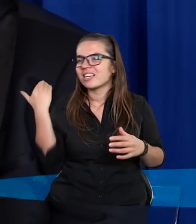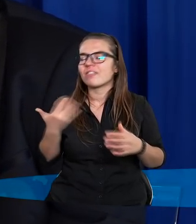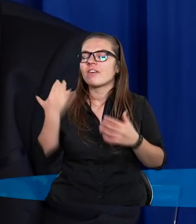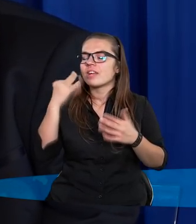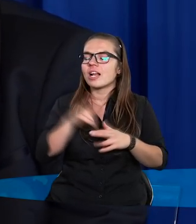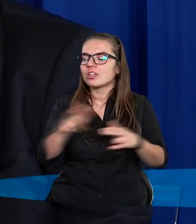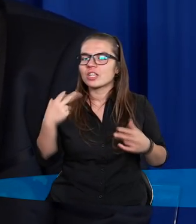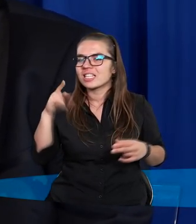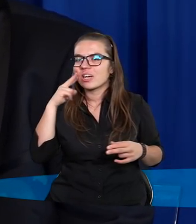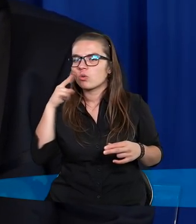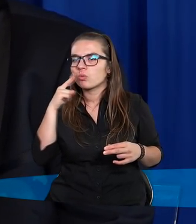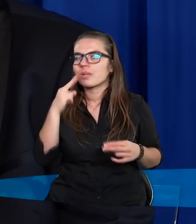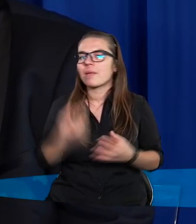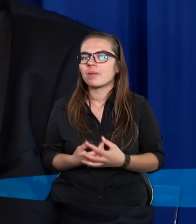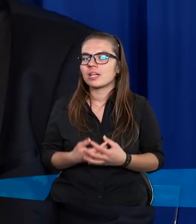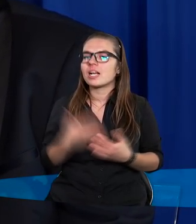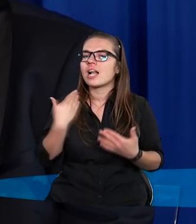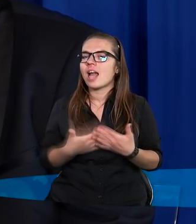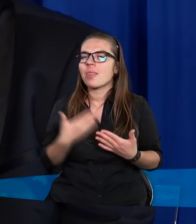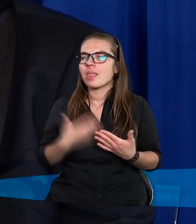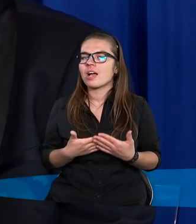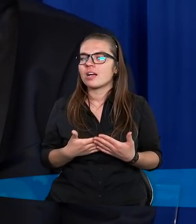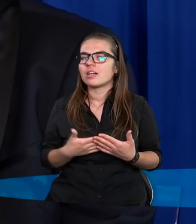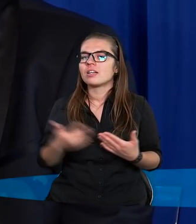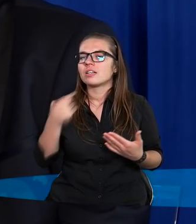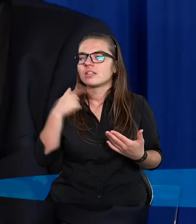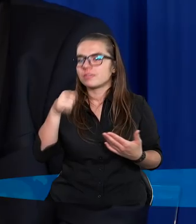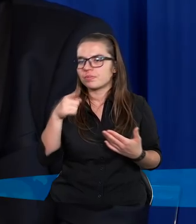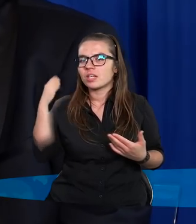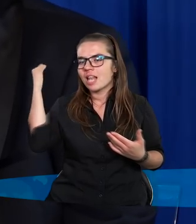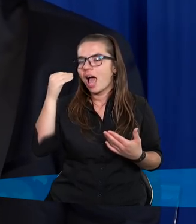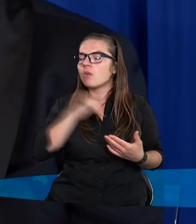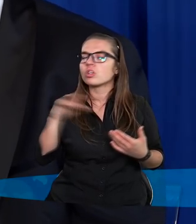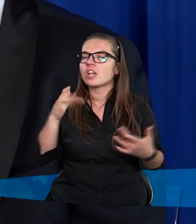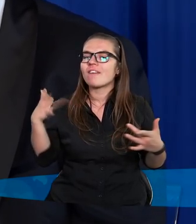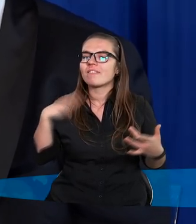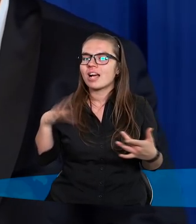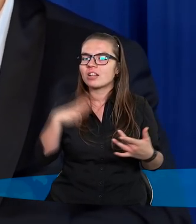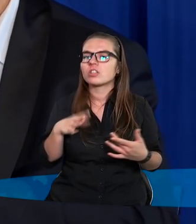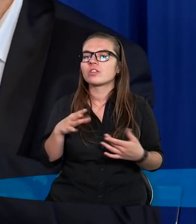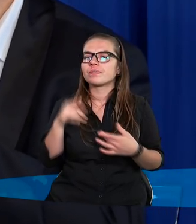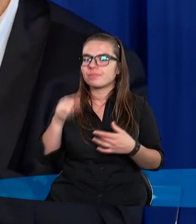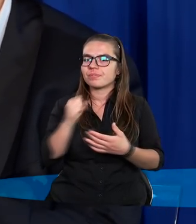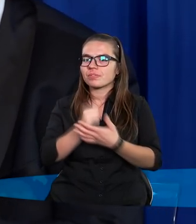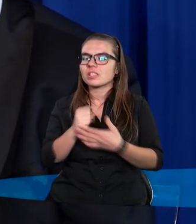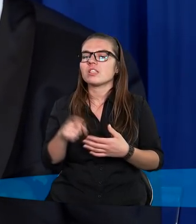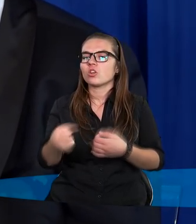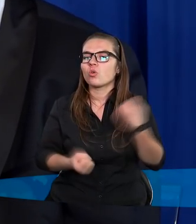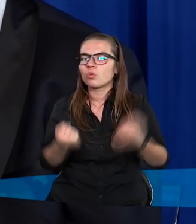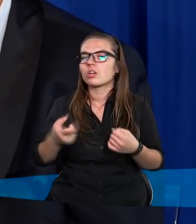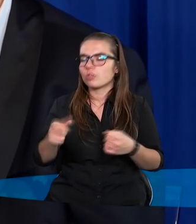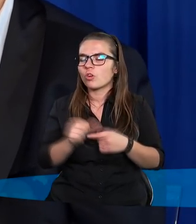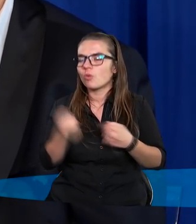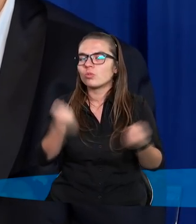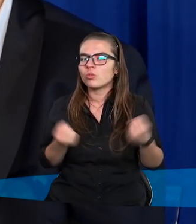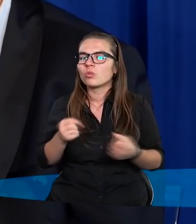wielu rzeczy nie rozumiemy, dlatego ja nauczyłem się, że warto, kiedy czytamy takie trudne, bo to